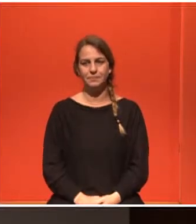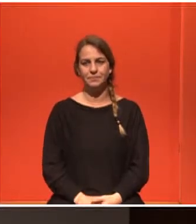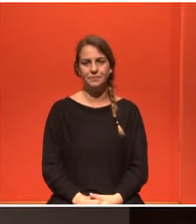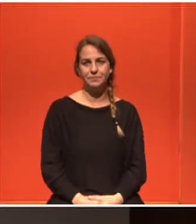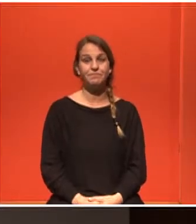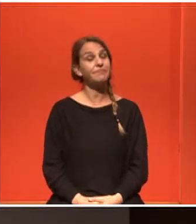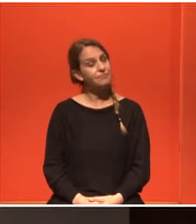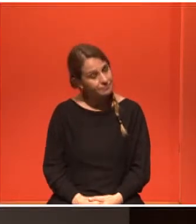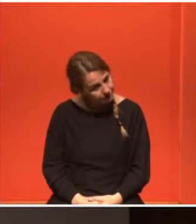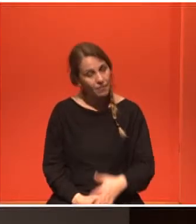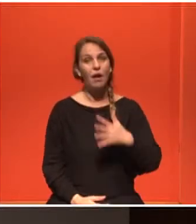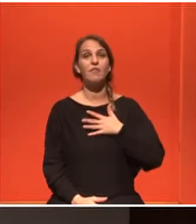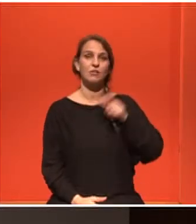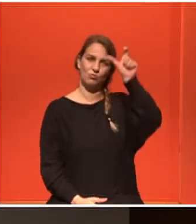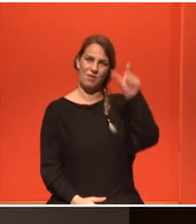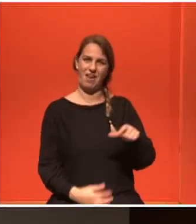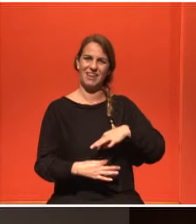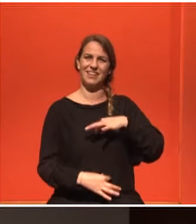Ευχαριστούμε πολύ, κύριε Ακρίβο.